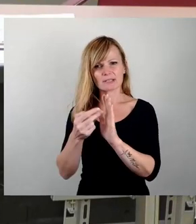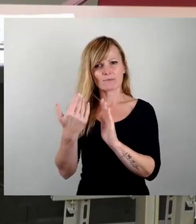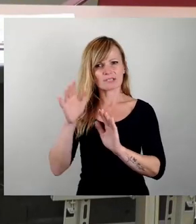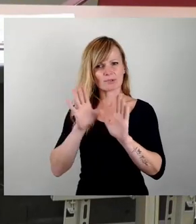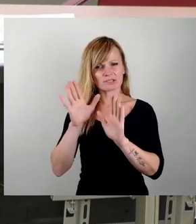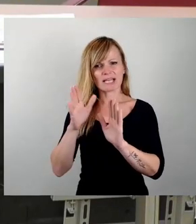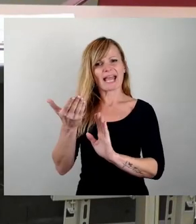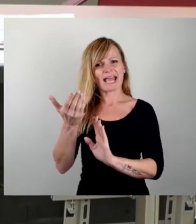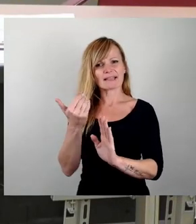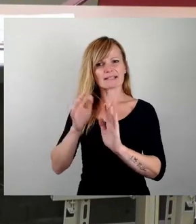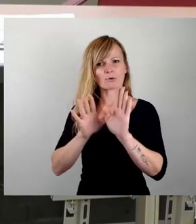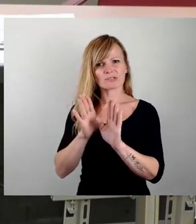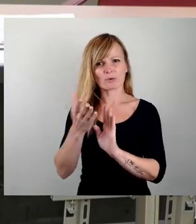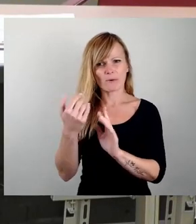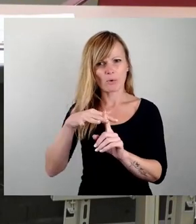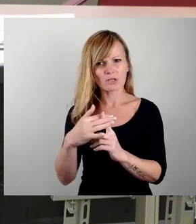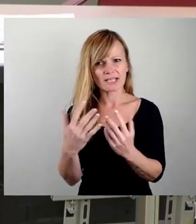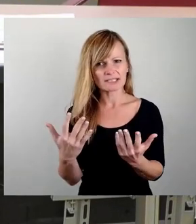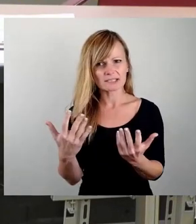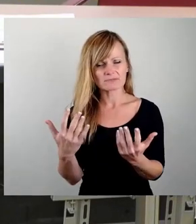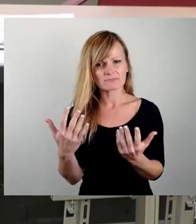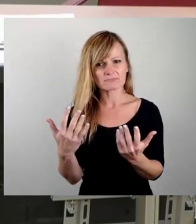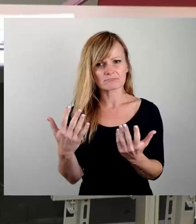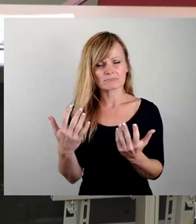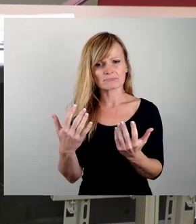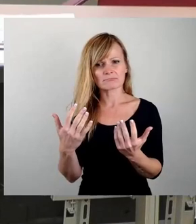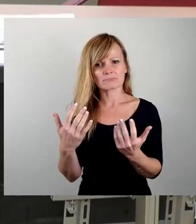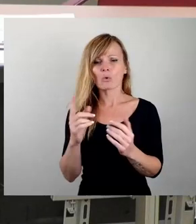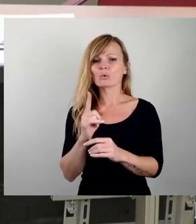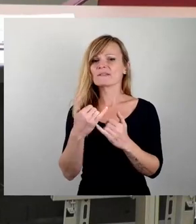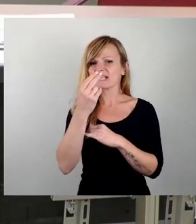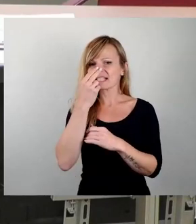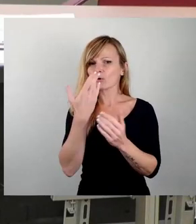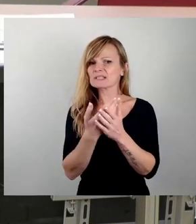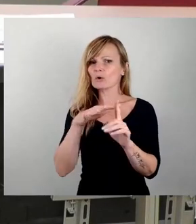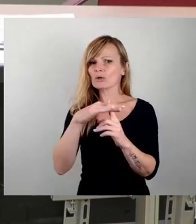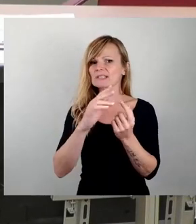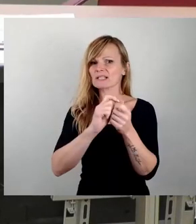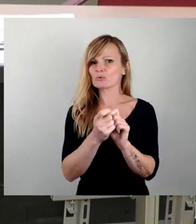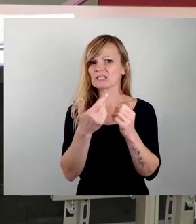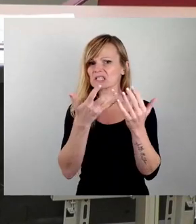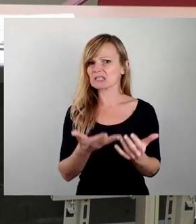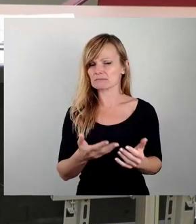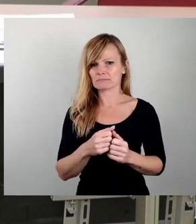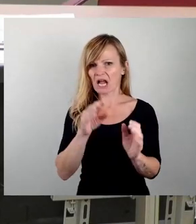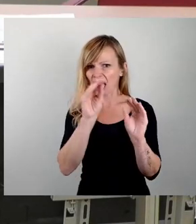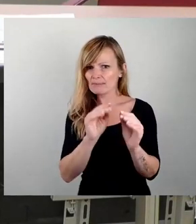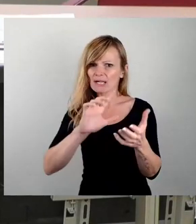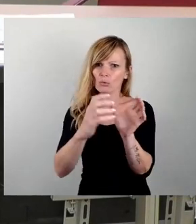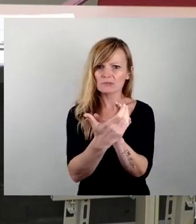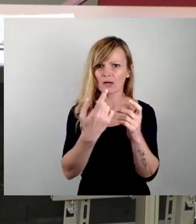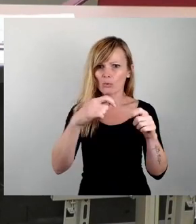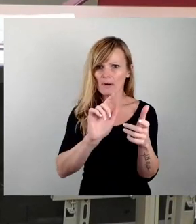Entdemokratisierung des Kontexts? Und wie sieht dieses Kontextualisieren aus? Anmalen, umdrehen, umbauen?